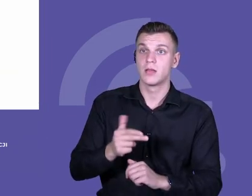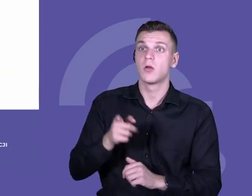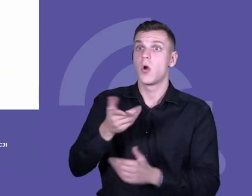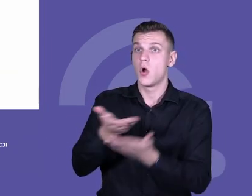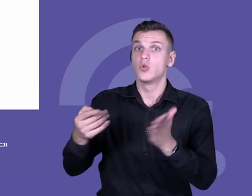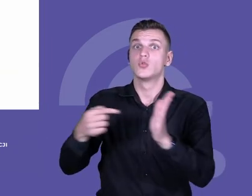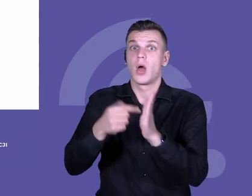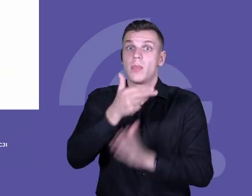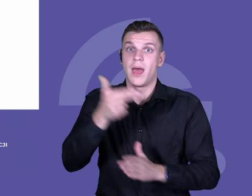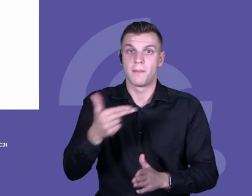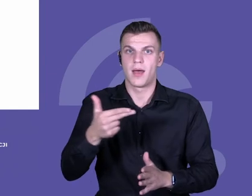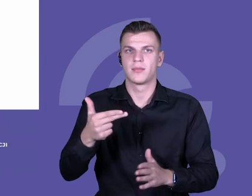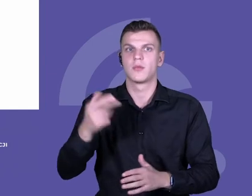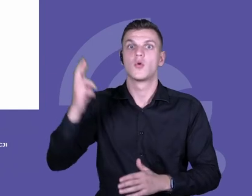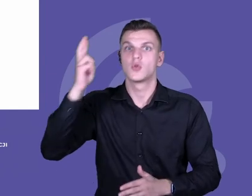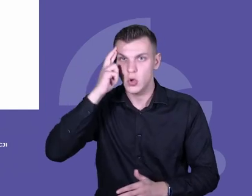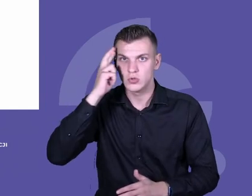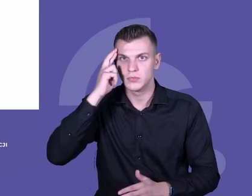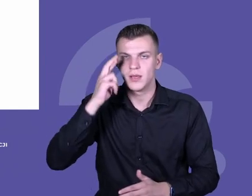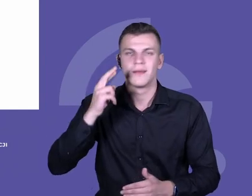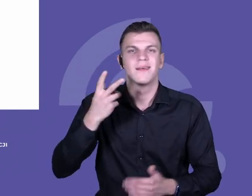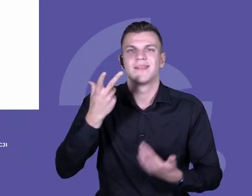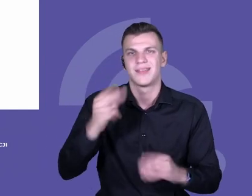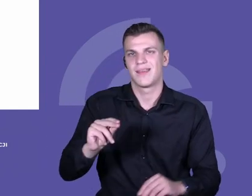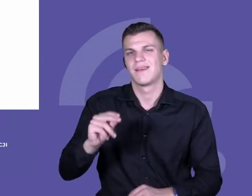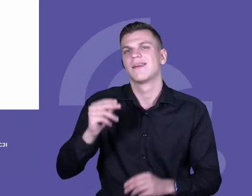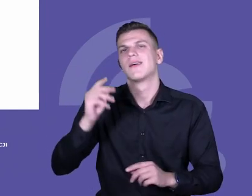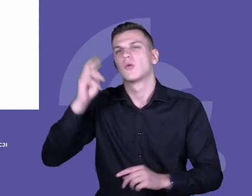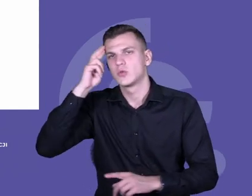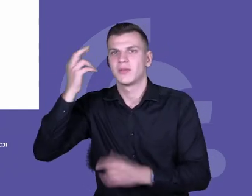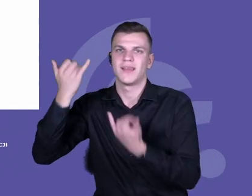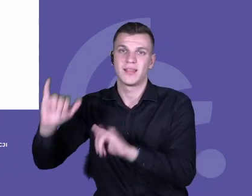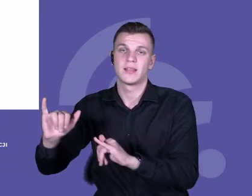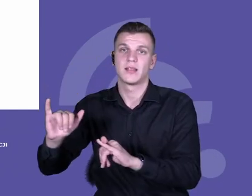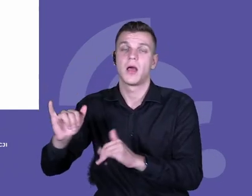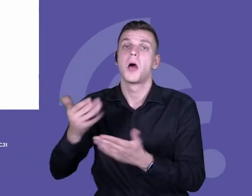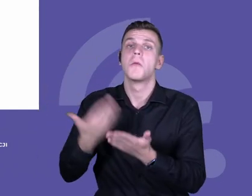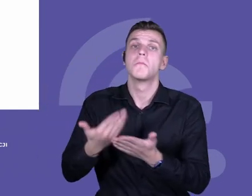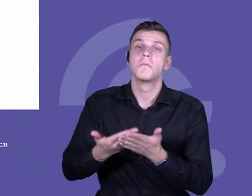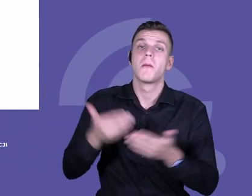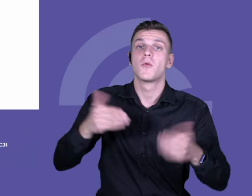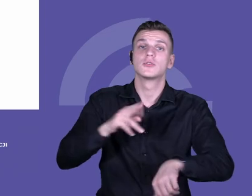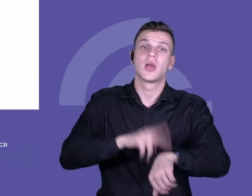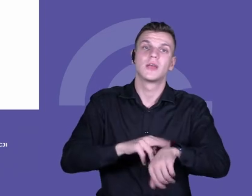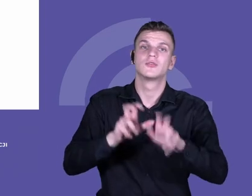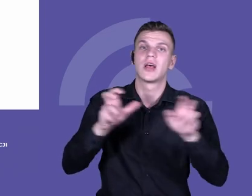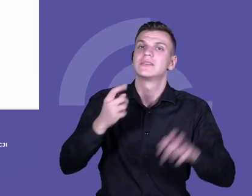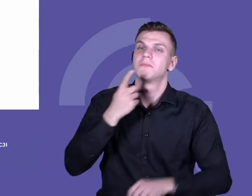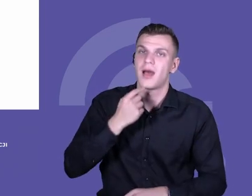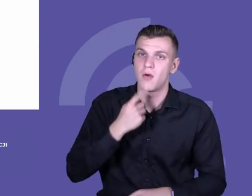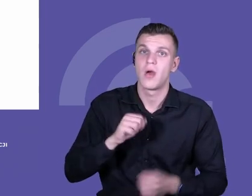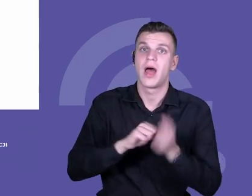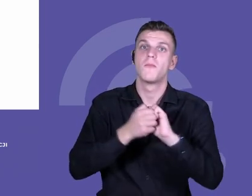niewystarczającą ilość godzin tej nauki lub te cele były niedokreślone poprawnie. Także